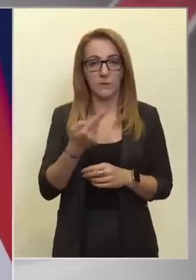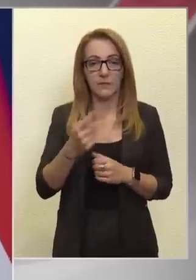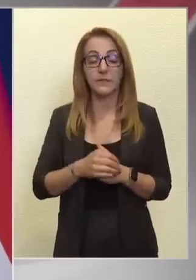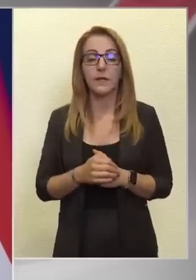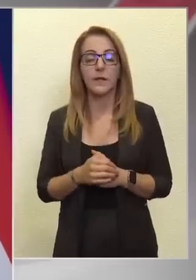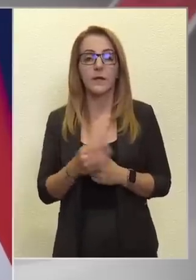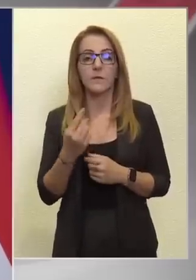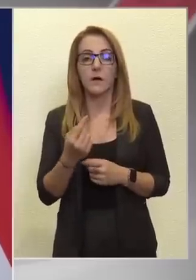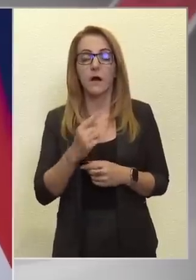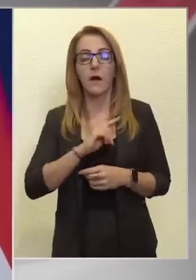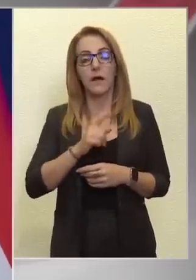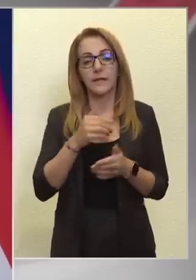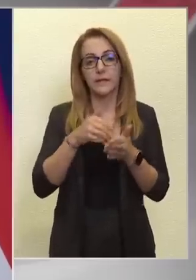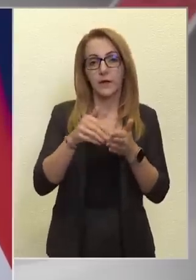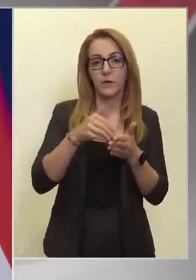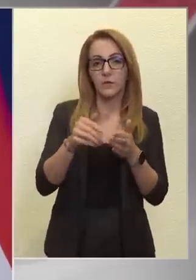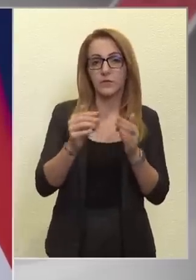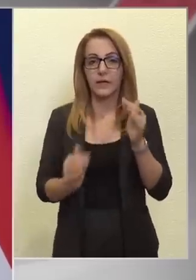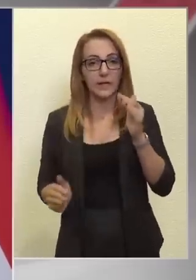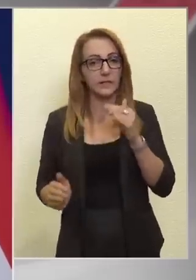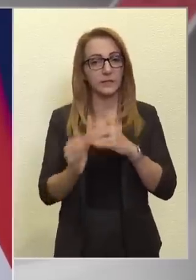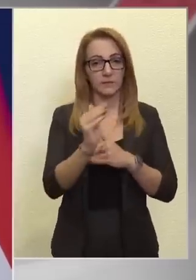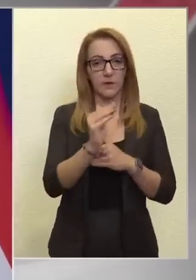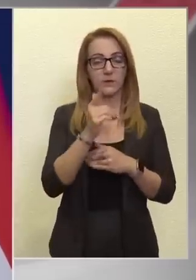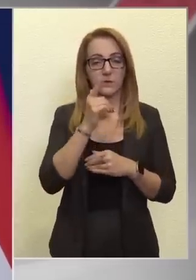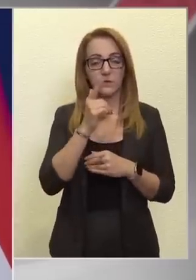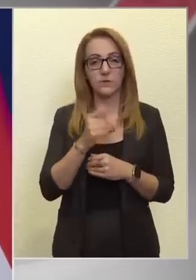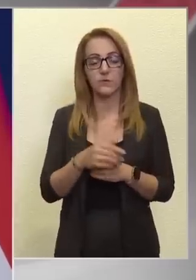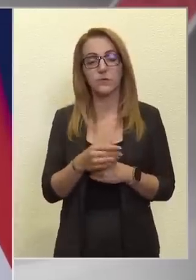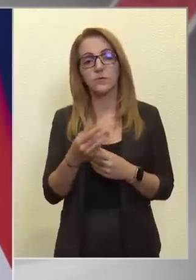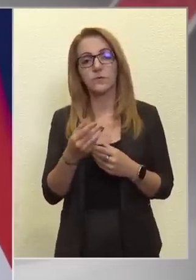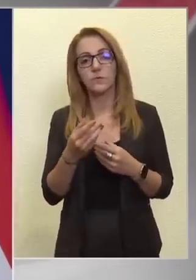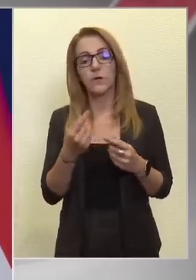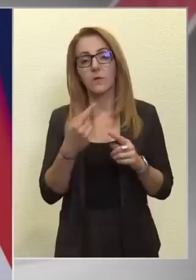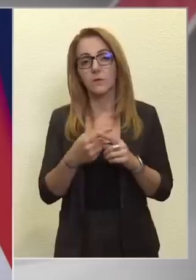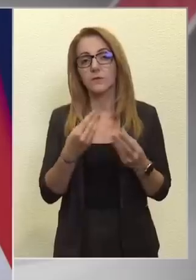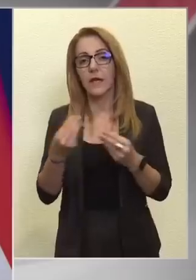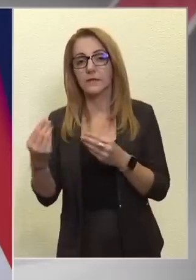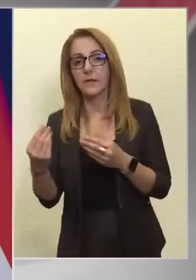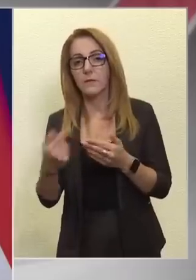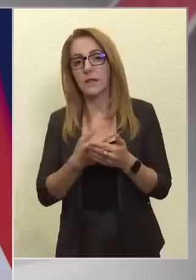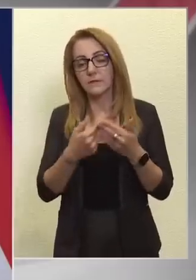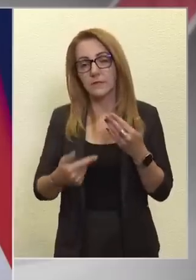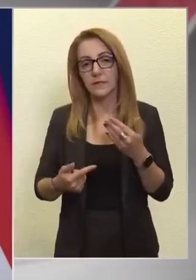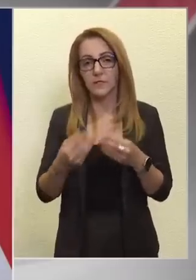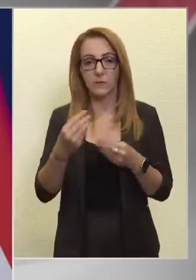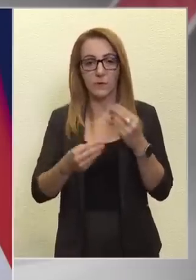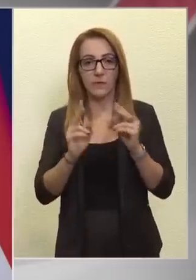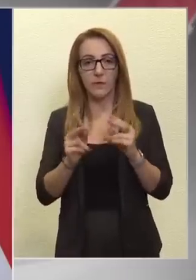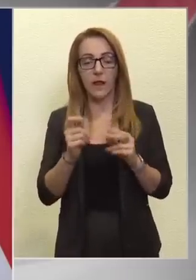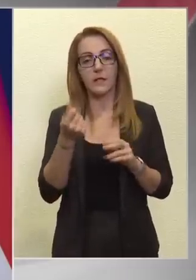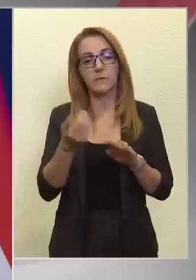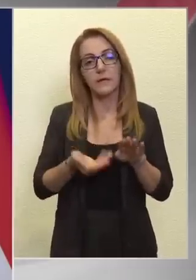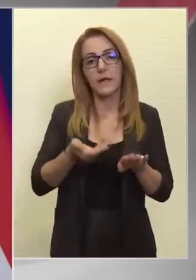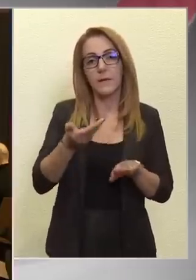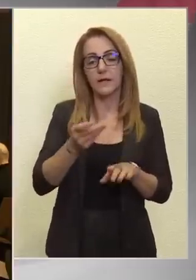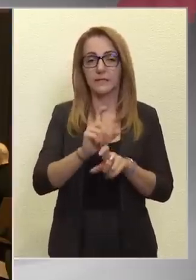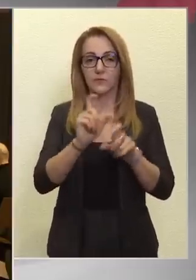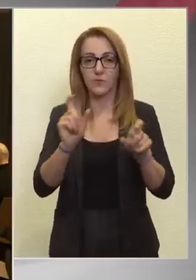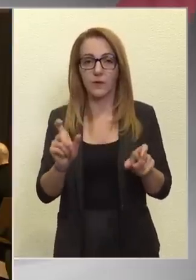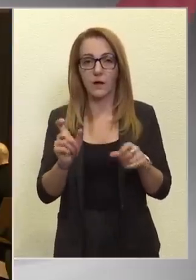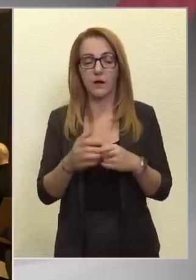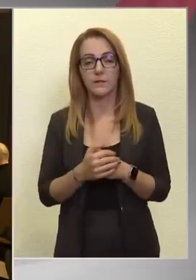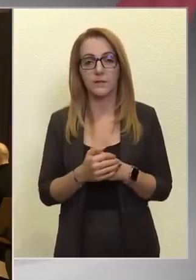hiszen magát az energiaköltségek ekkor ugranak meg, és azért lehetnek egyéb likviditási kihívák, sok ismér, például a béremelkedés miatt, ugye